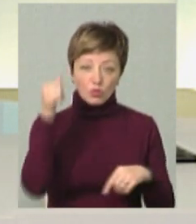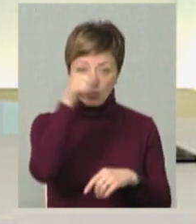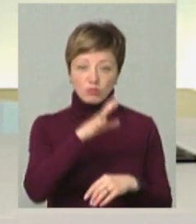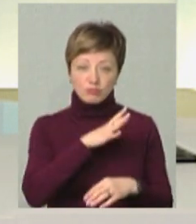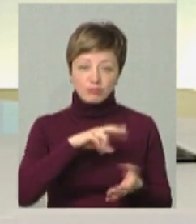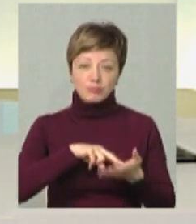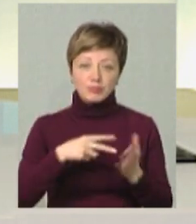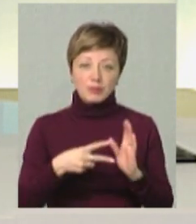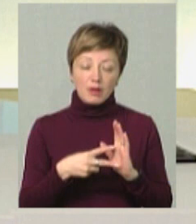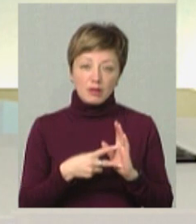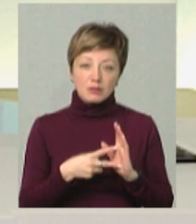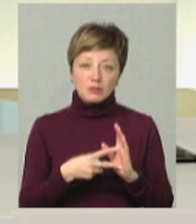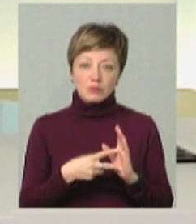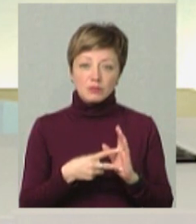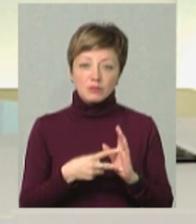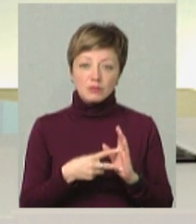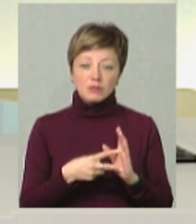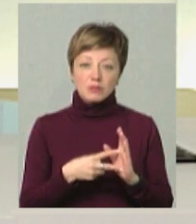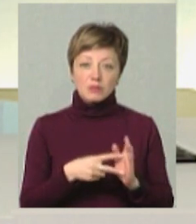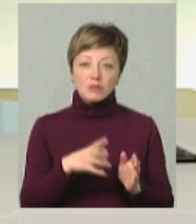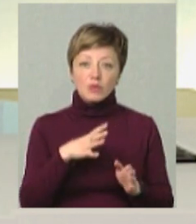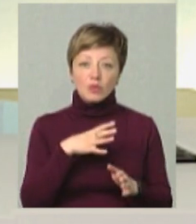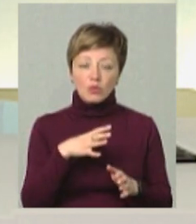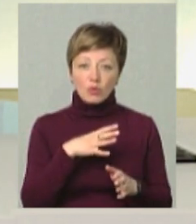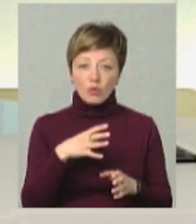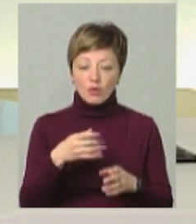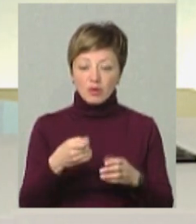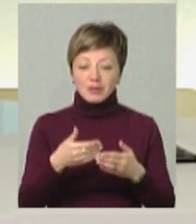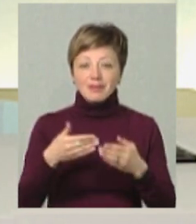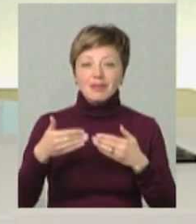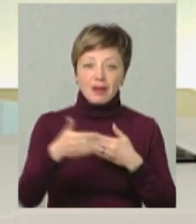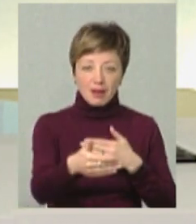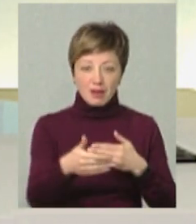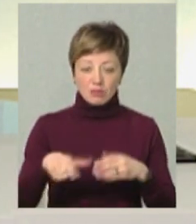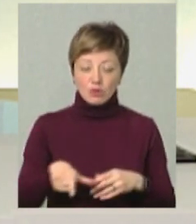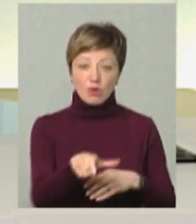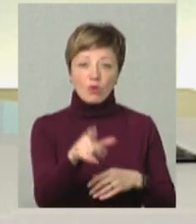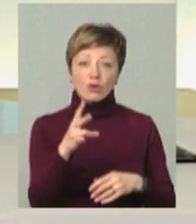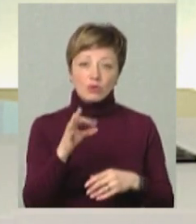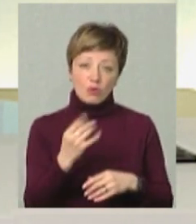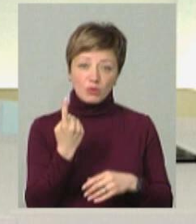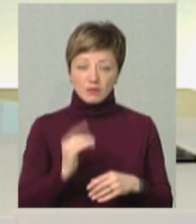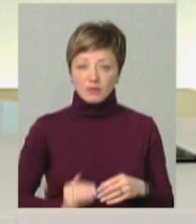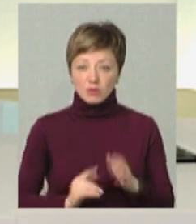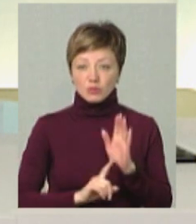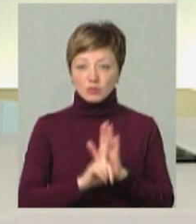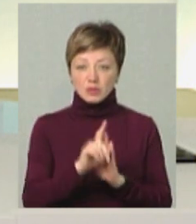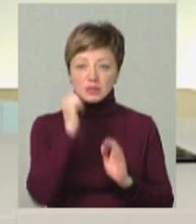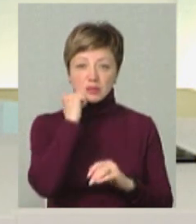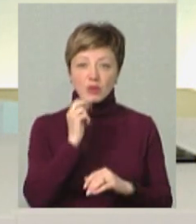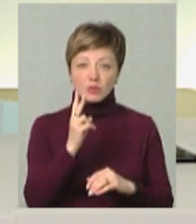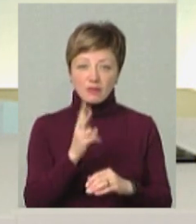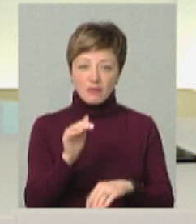планували, хоча б, це там, це амбіційні плани було дійти до Гризівського перехрестя, ну, хоча, якби, один з підрядників розпочав вже від Старого